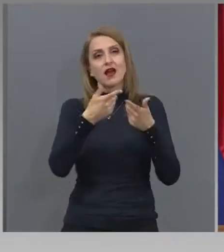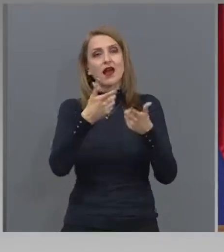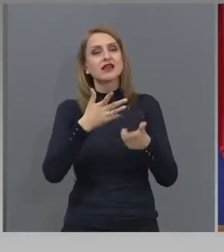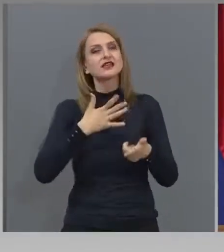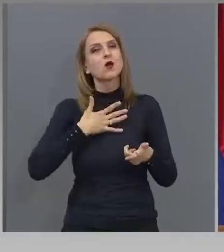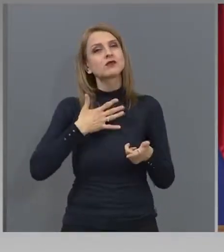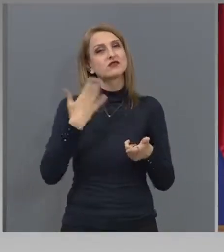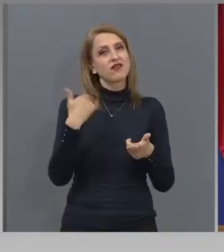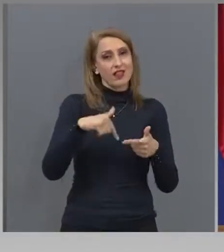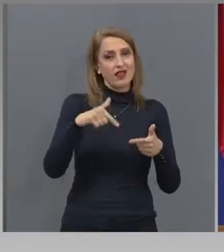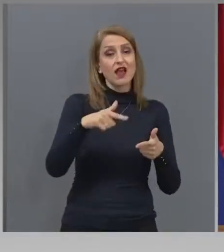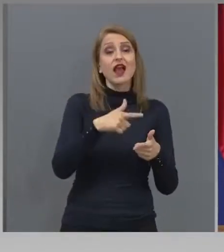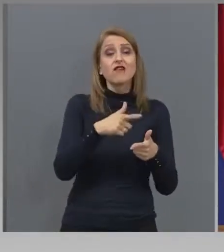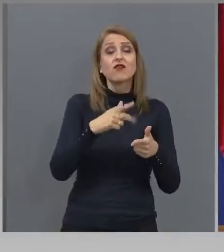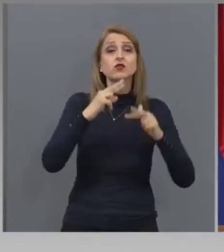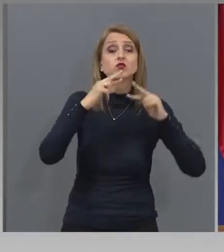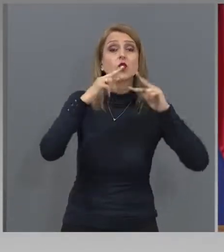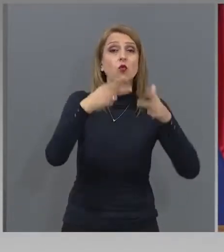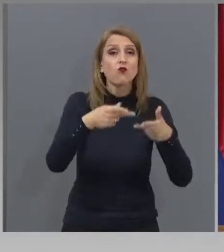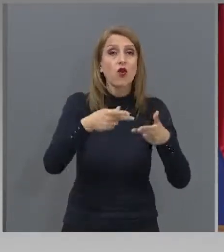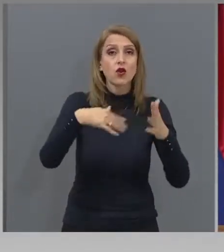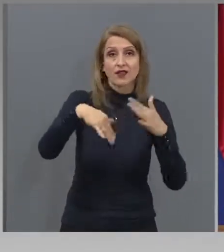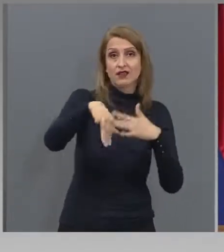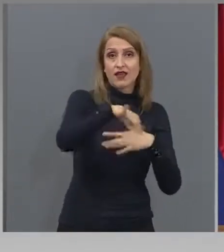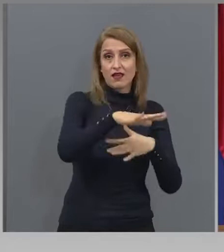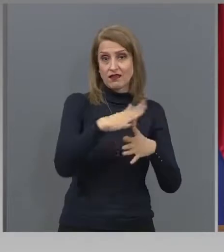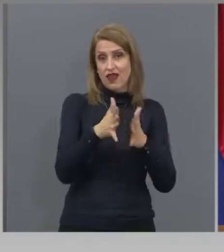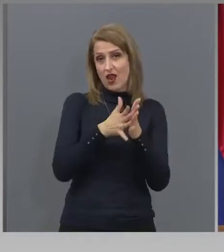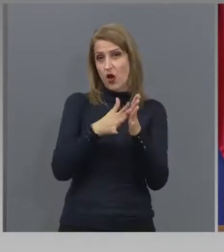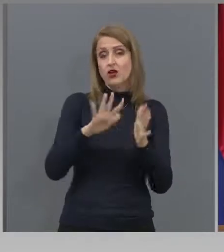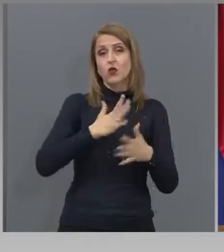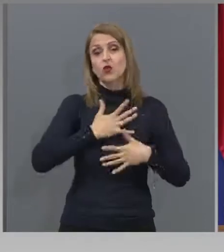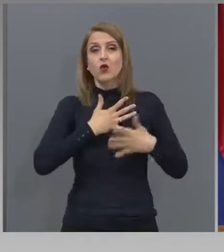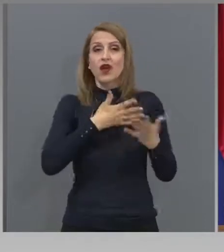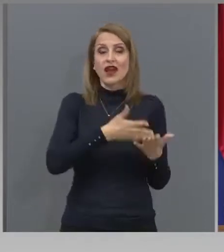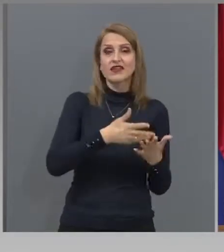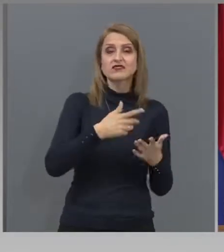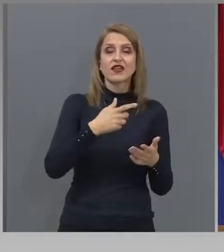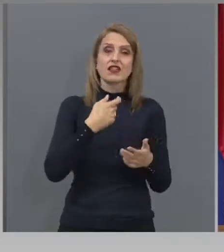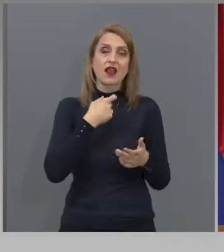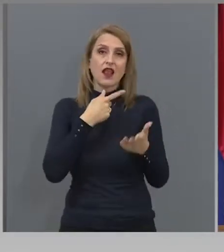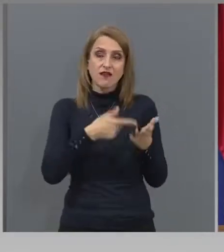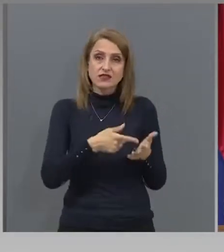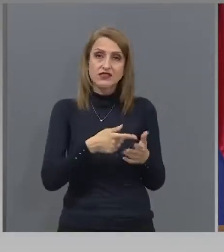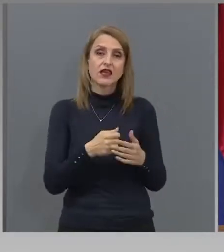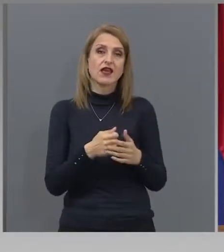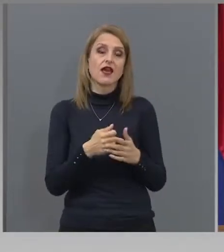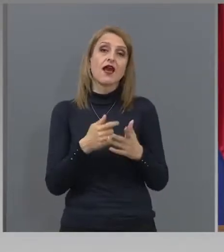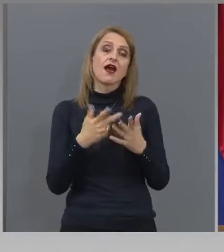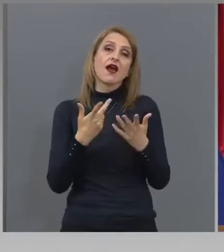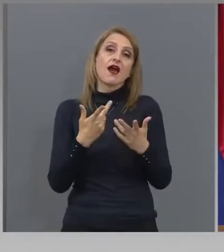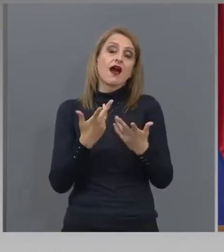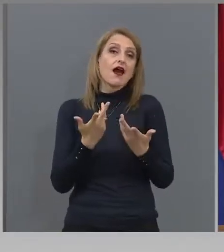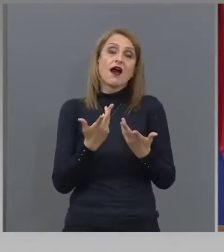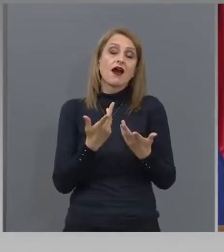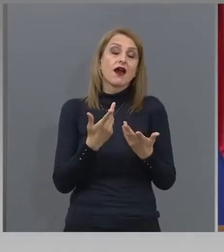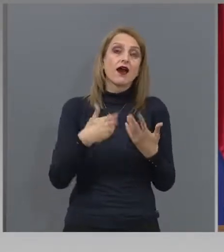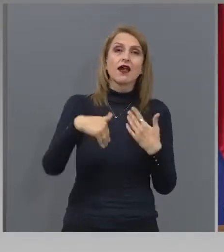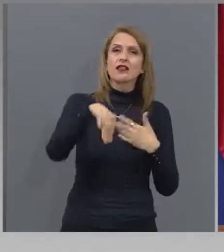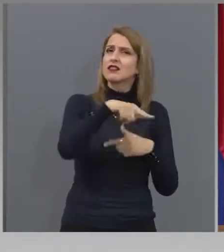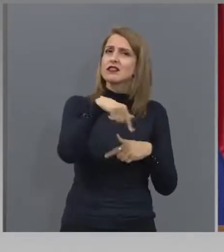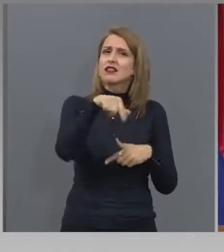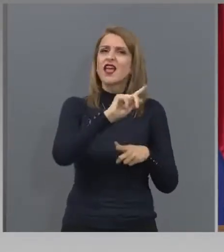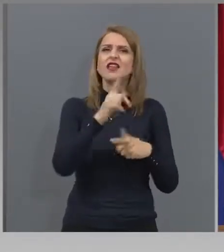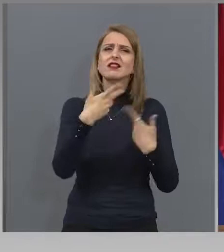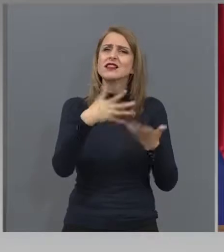бихте отговорил на феновете и какво може да направите вие, не като фен, а като държава, на тяхното искане, защото те не искат помощ, те искат